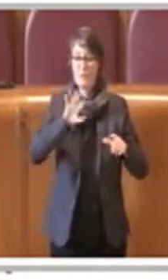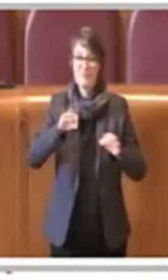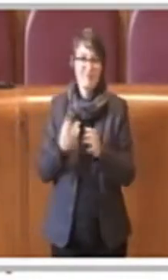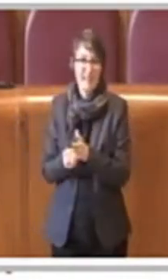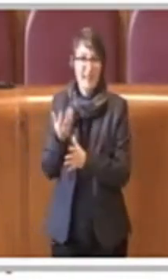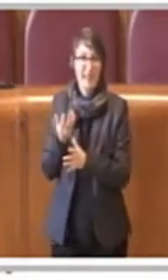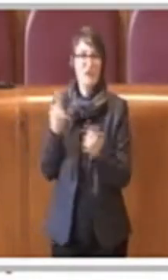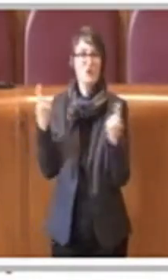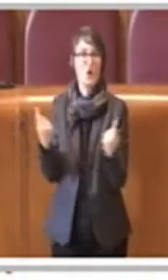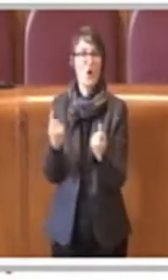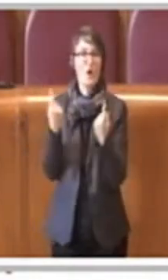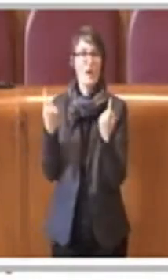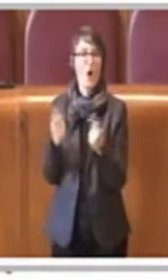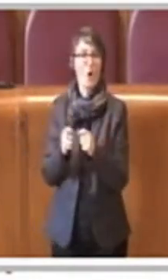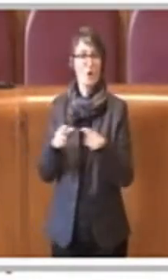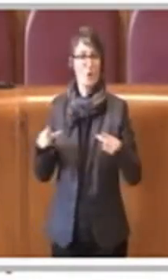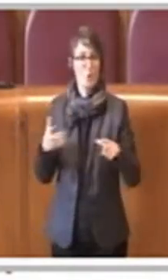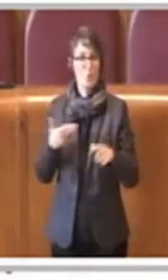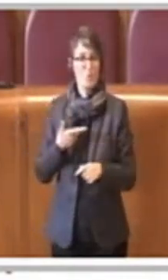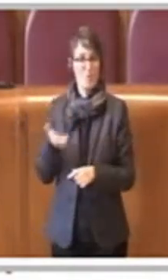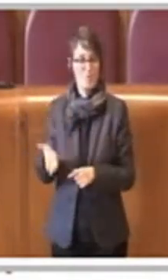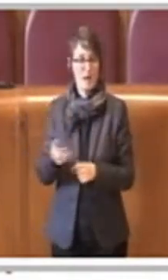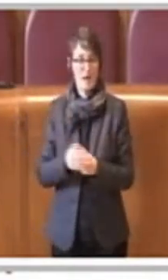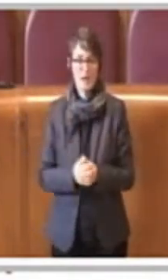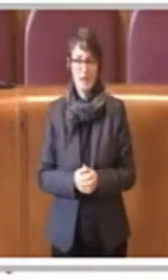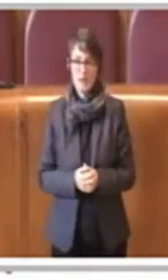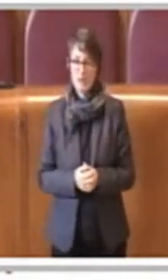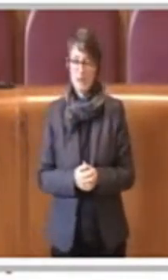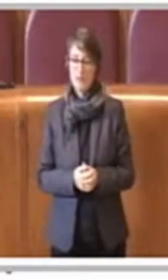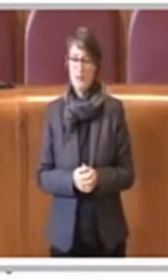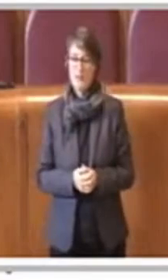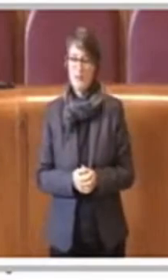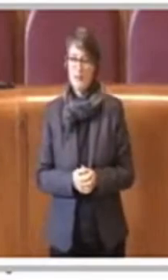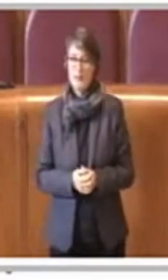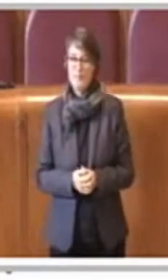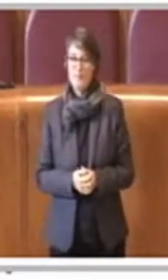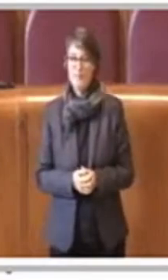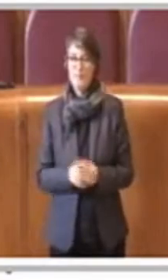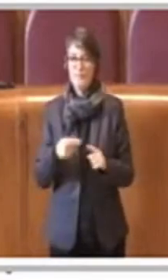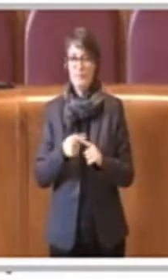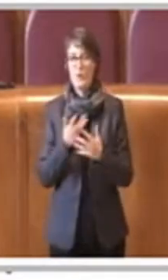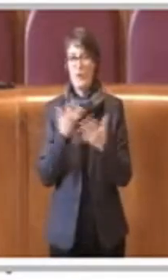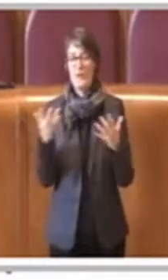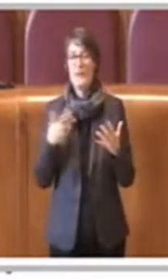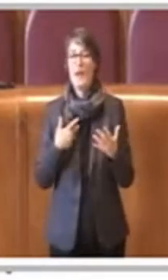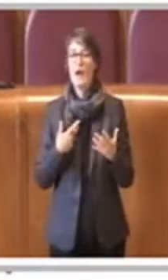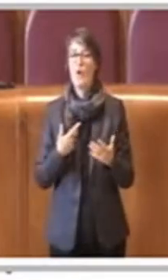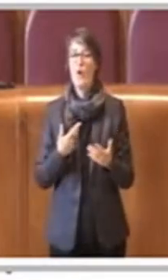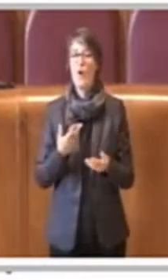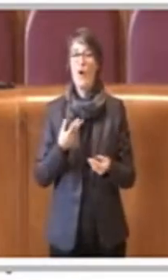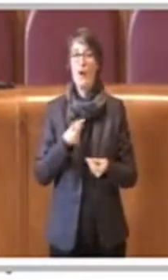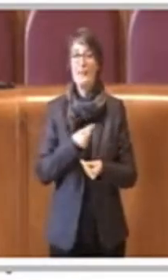e ovviamente la distribuzione del cibo deve essere